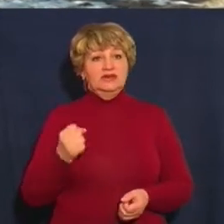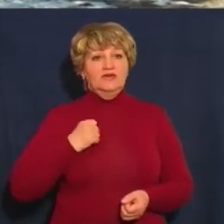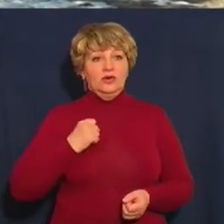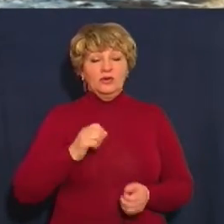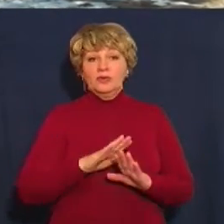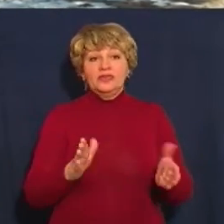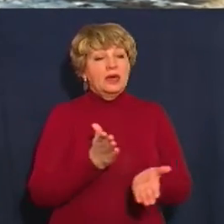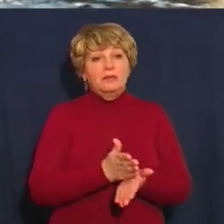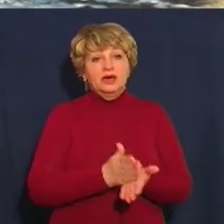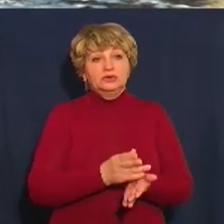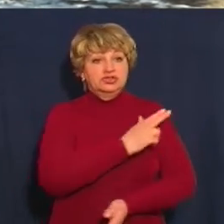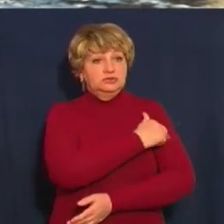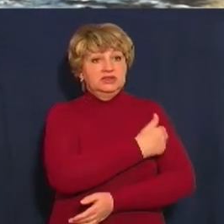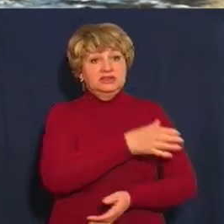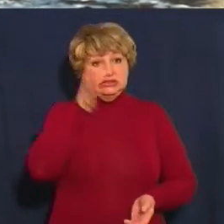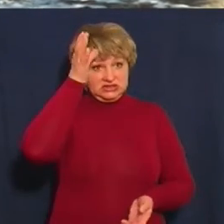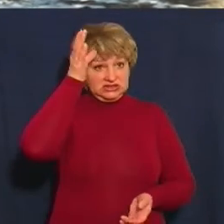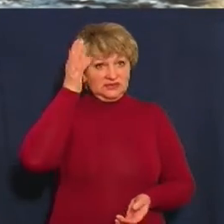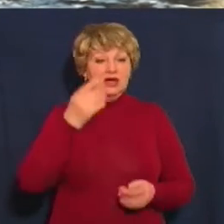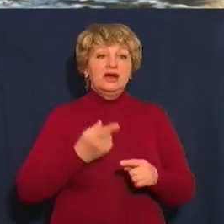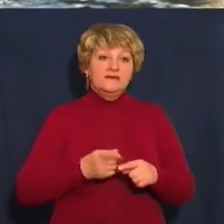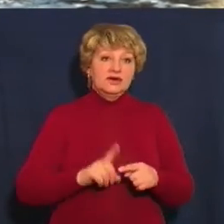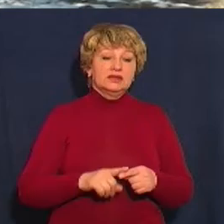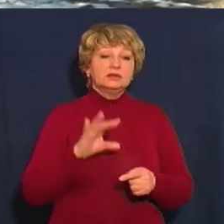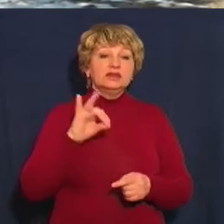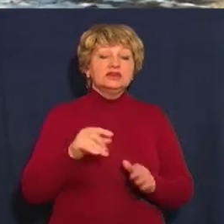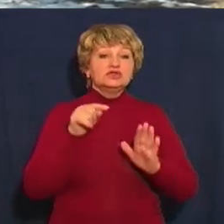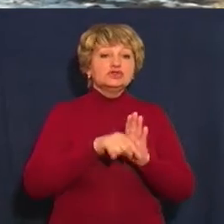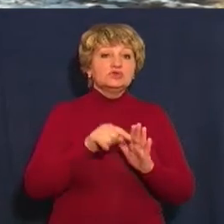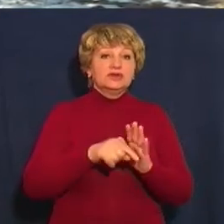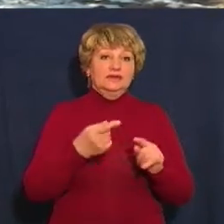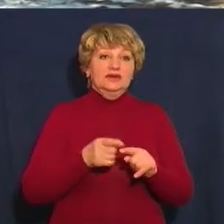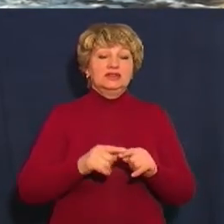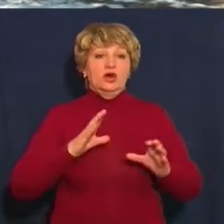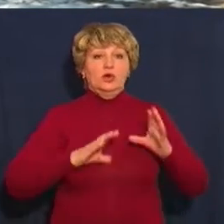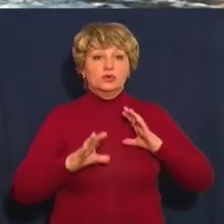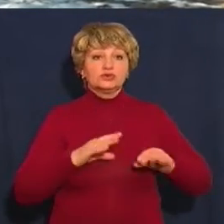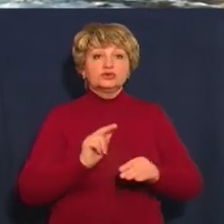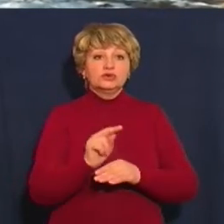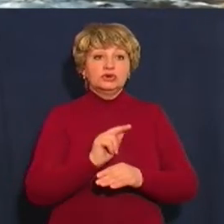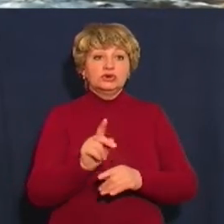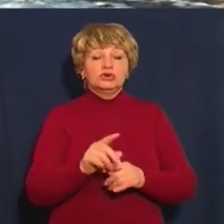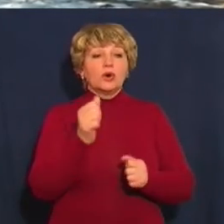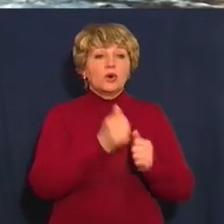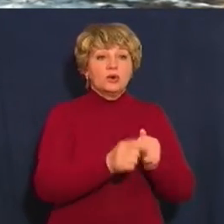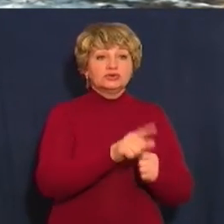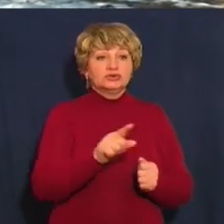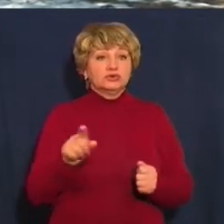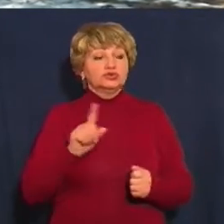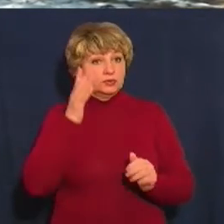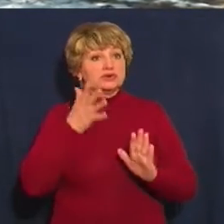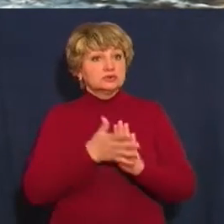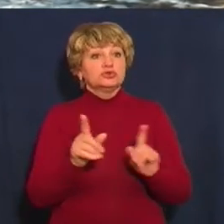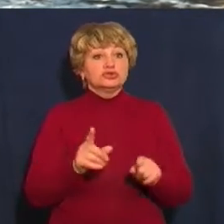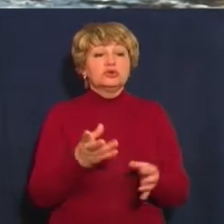маючи медичної освіти. В цьому, скажімо так, і суть даного курсу, щоб кожен військовослужбовець розумів, що йому